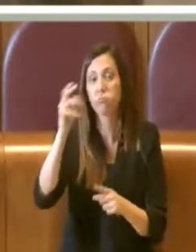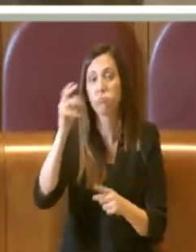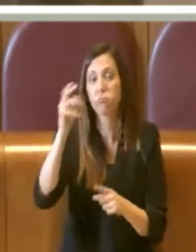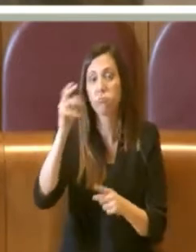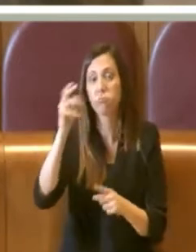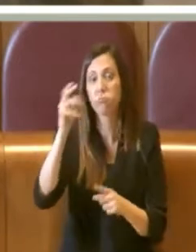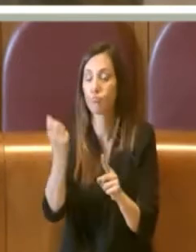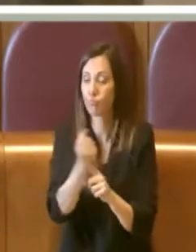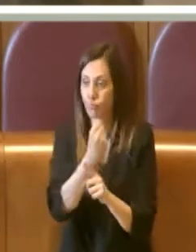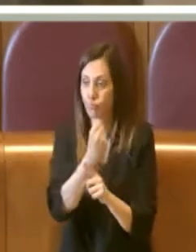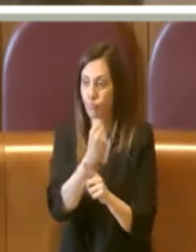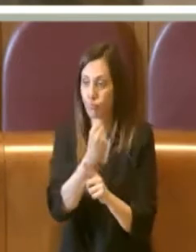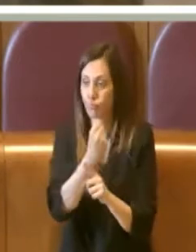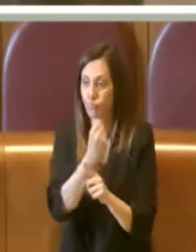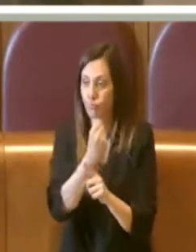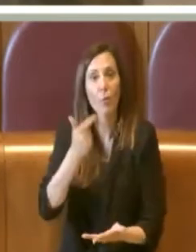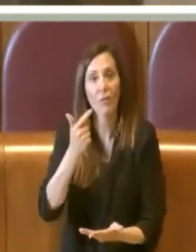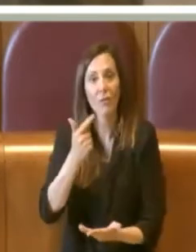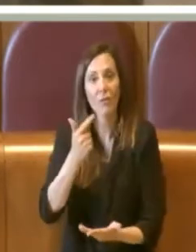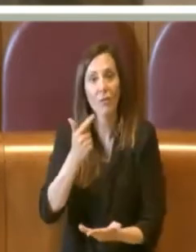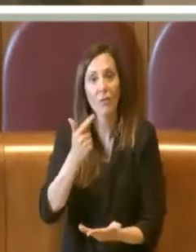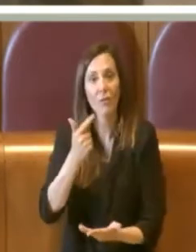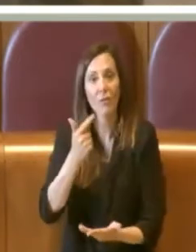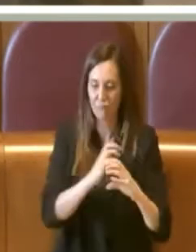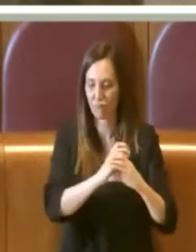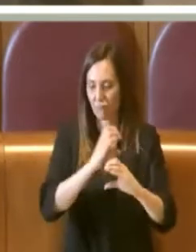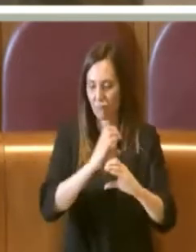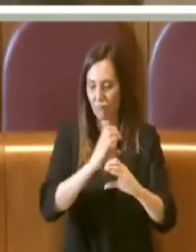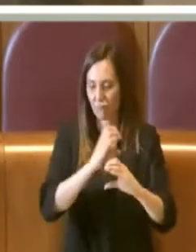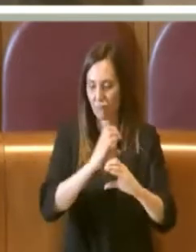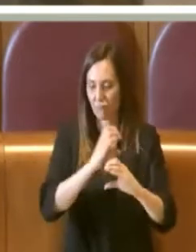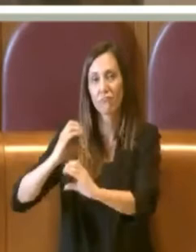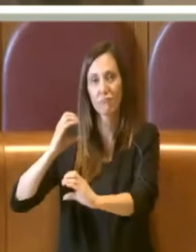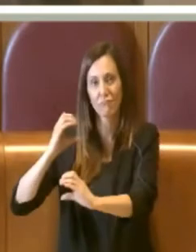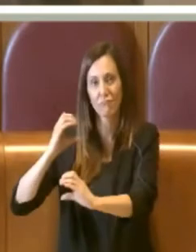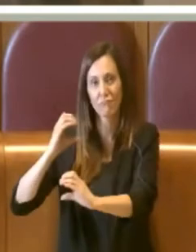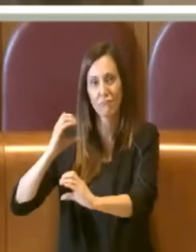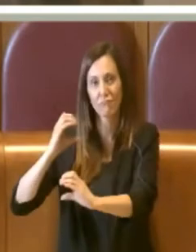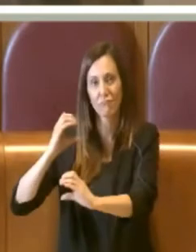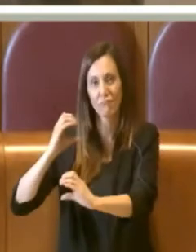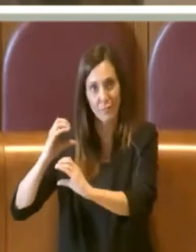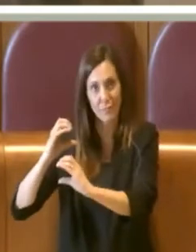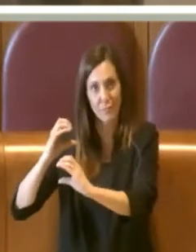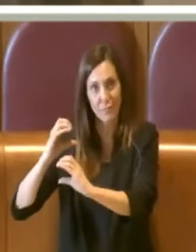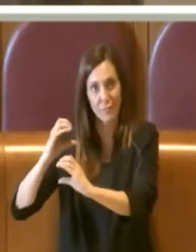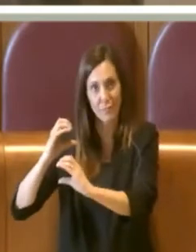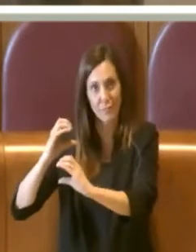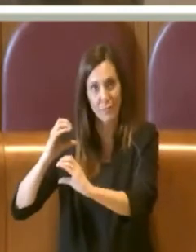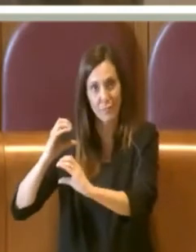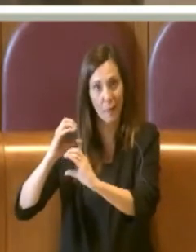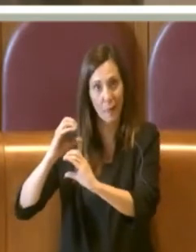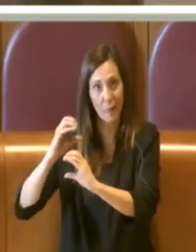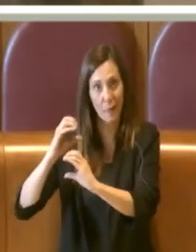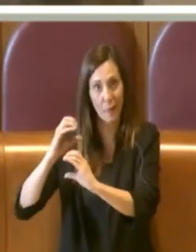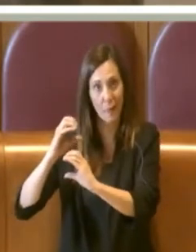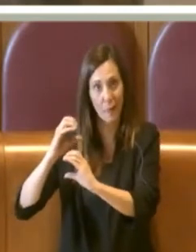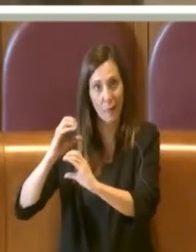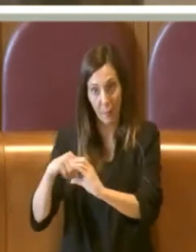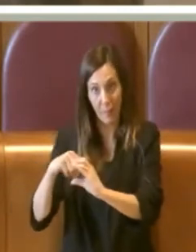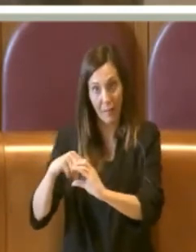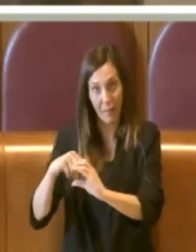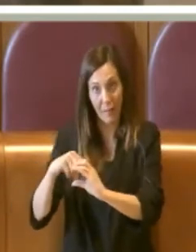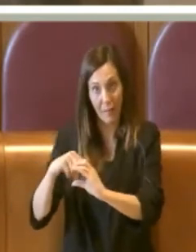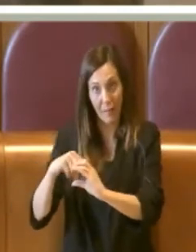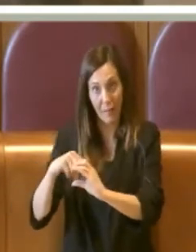degli obiettivi importanti dal rinnovamento della flotta a questo chiaramente prima della pandemia